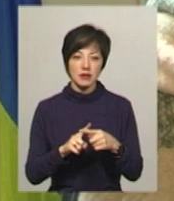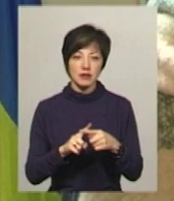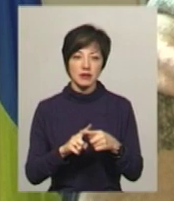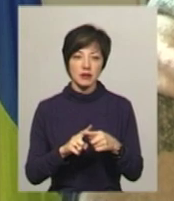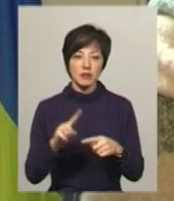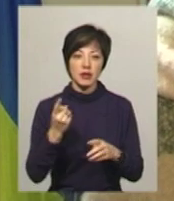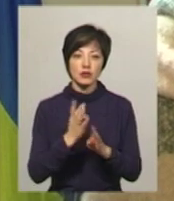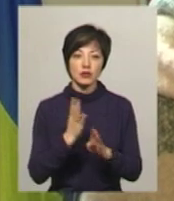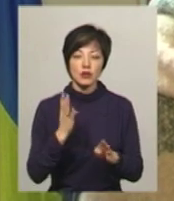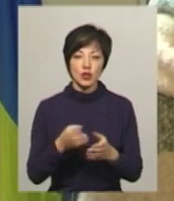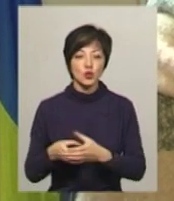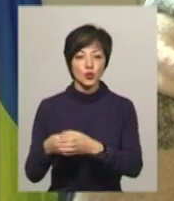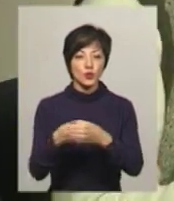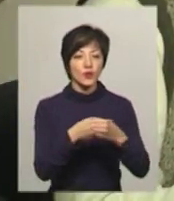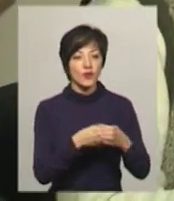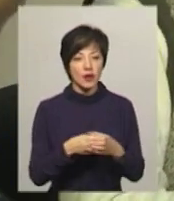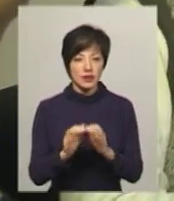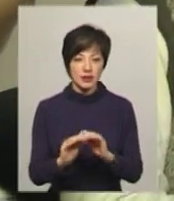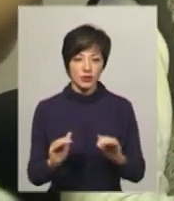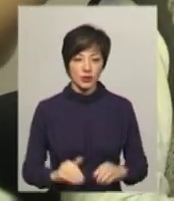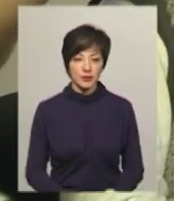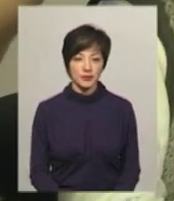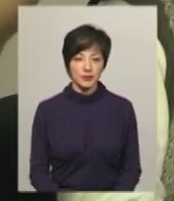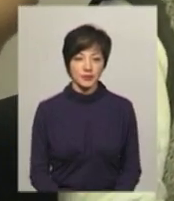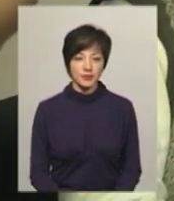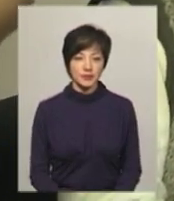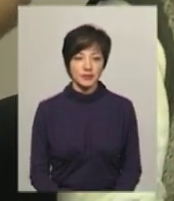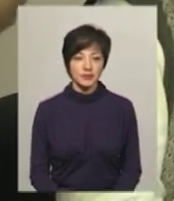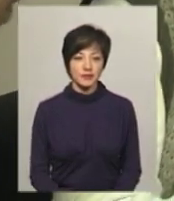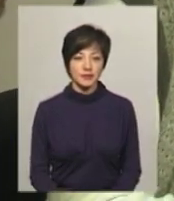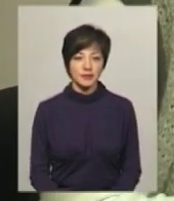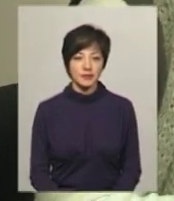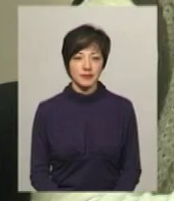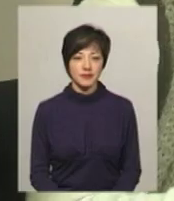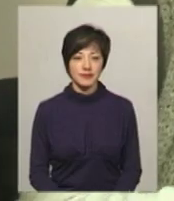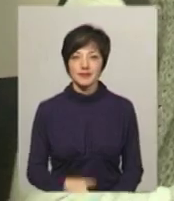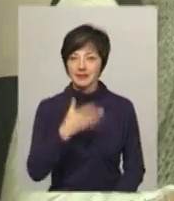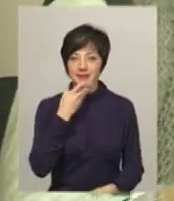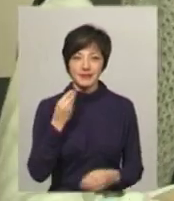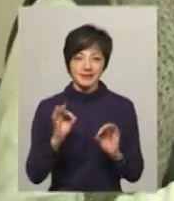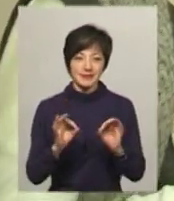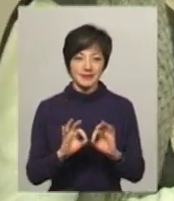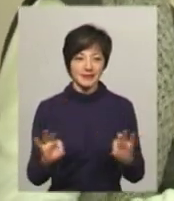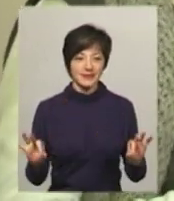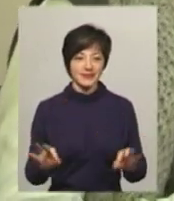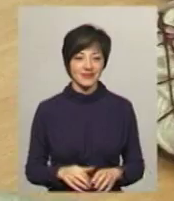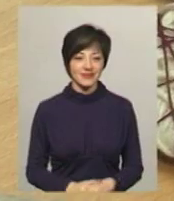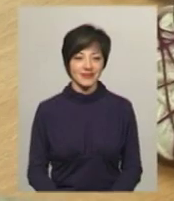насамперед згуртувати діток».